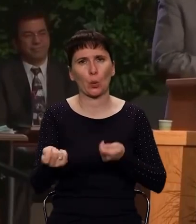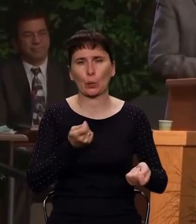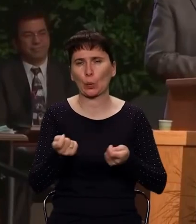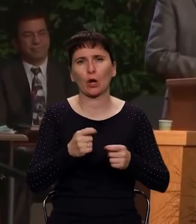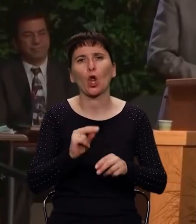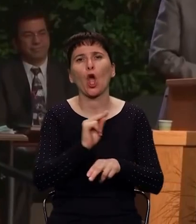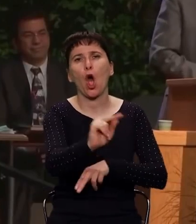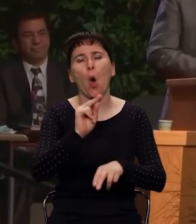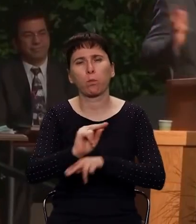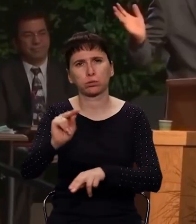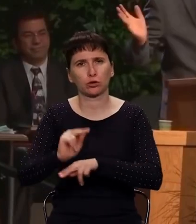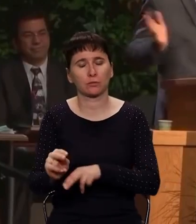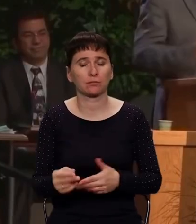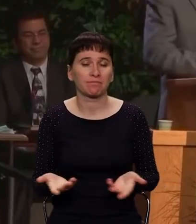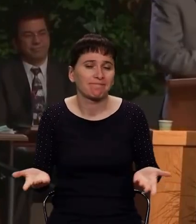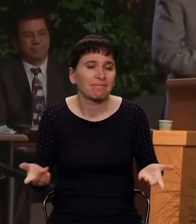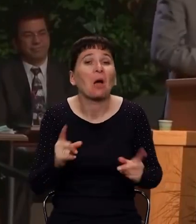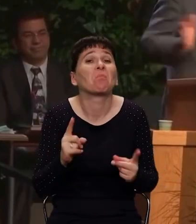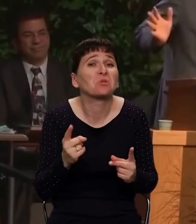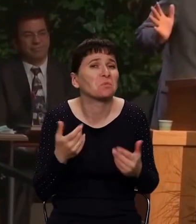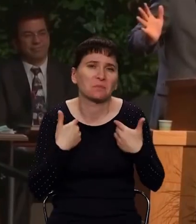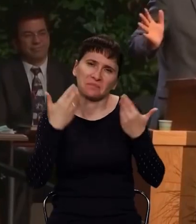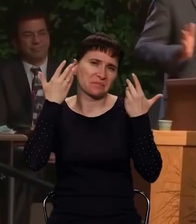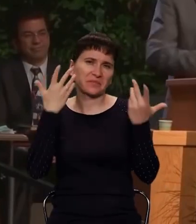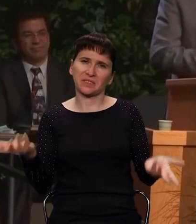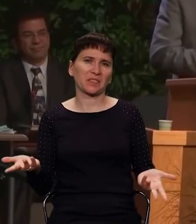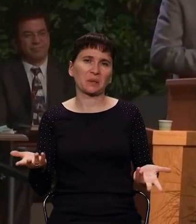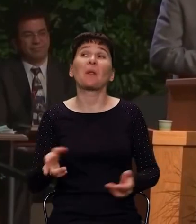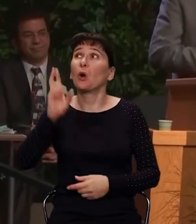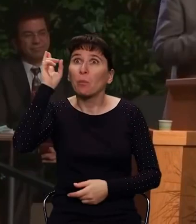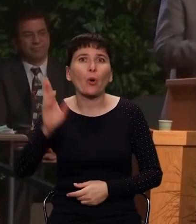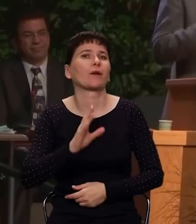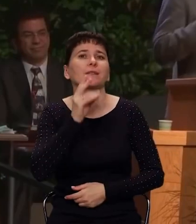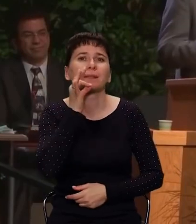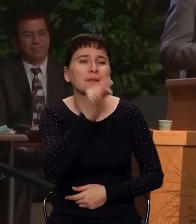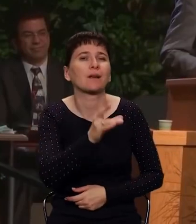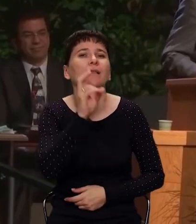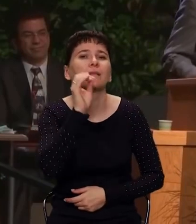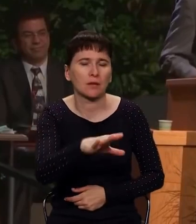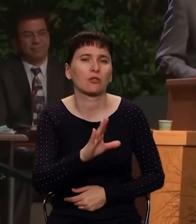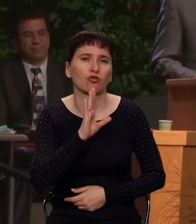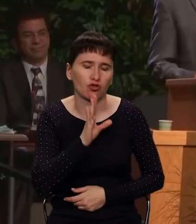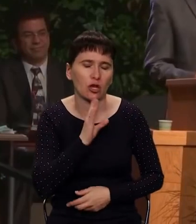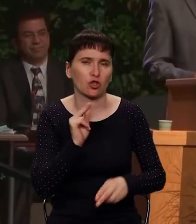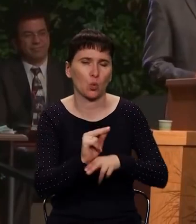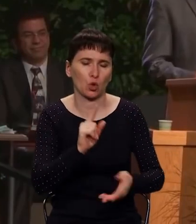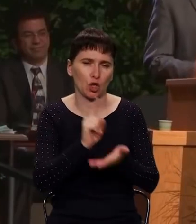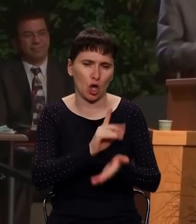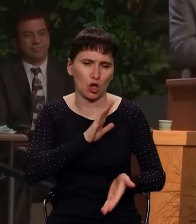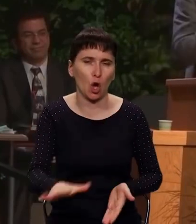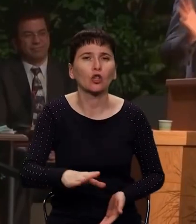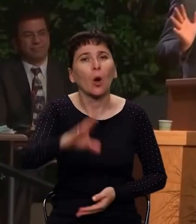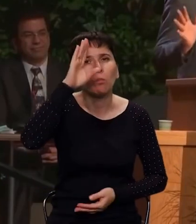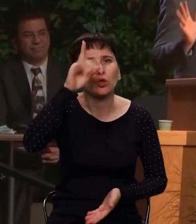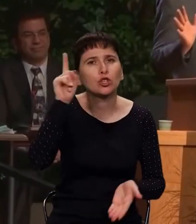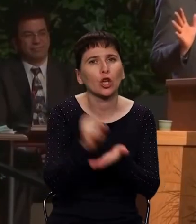Не дал. Не знаю, почему, но Бог не дал этого права. Право учить принадлежит мужчине. И